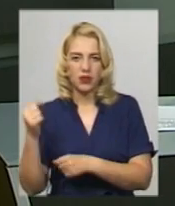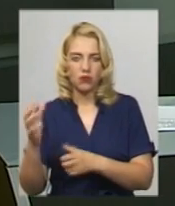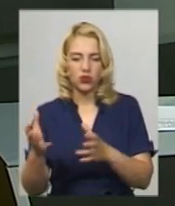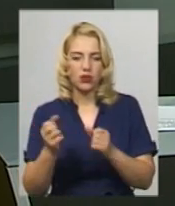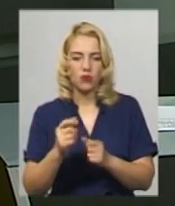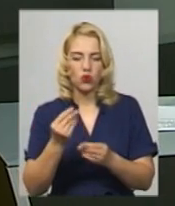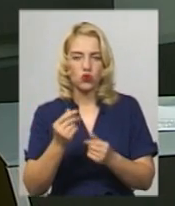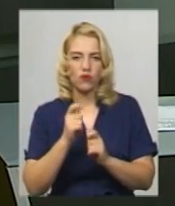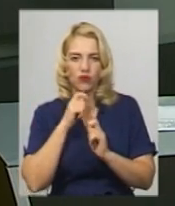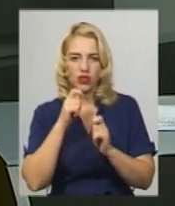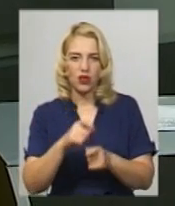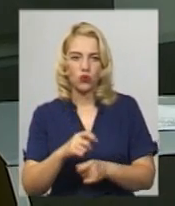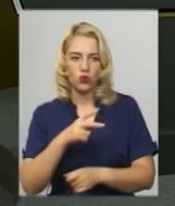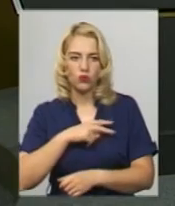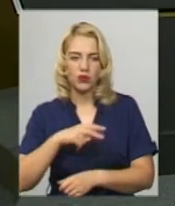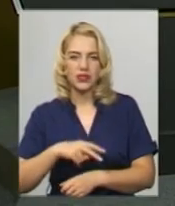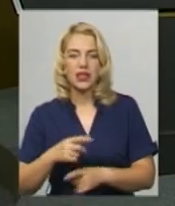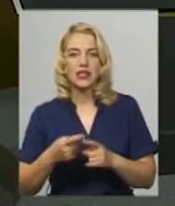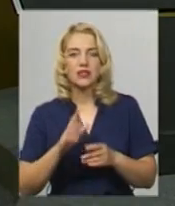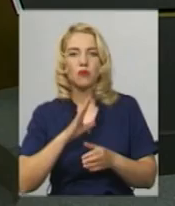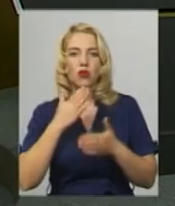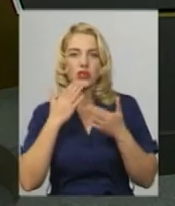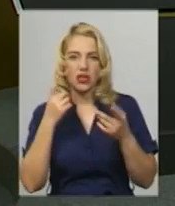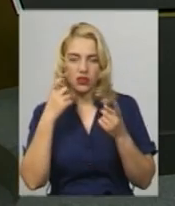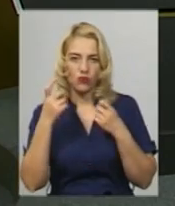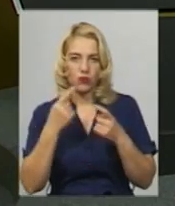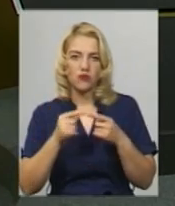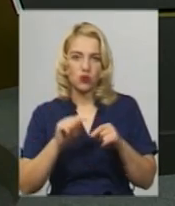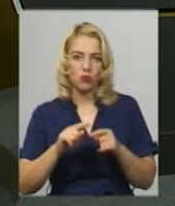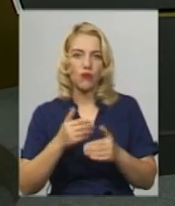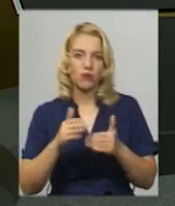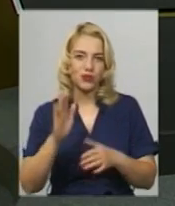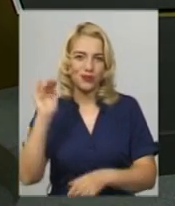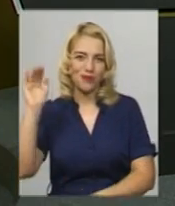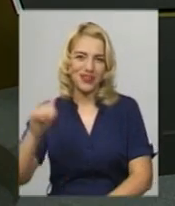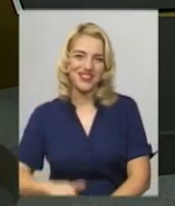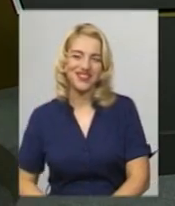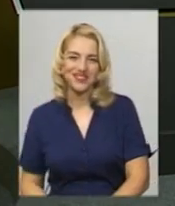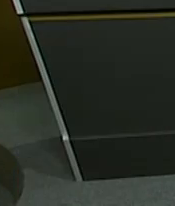грошову винагороду та призи. Це була остання інформація цього випуску. Побачимось.